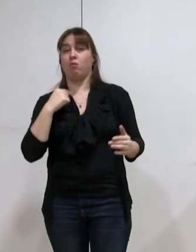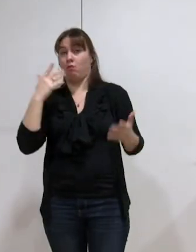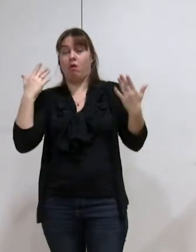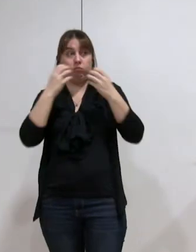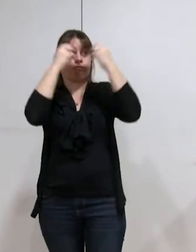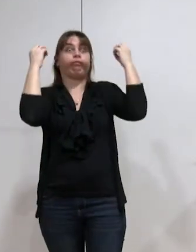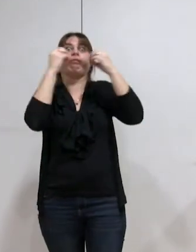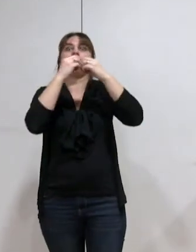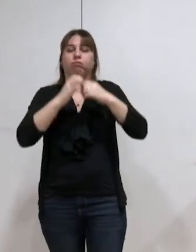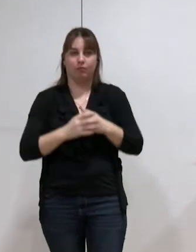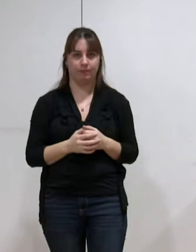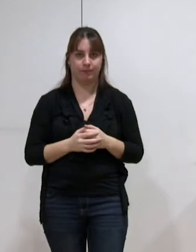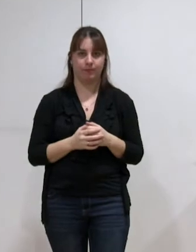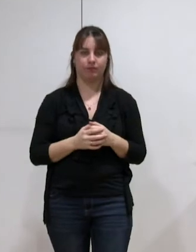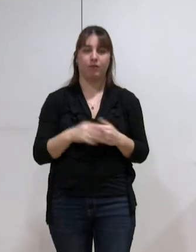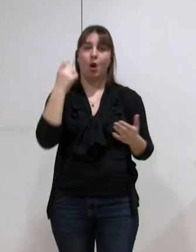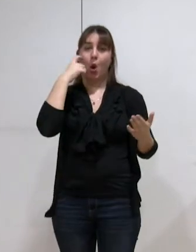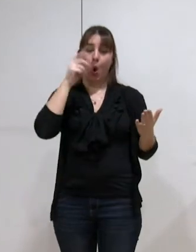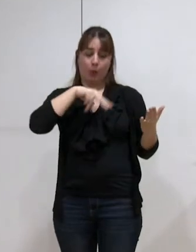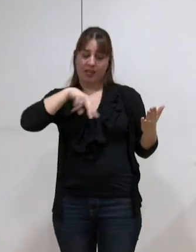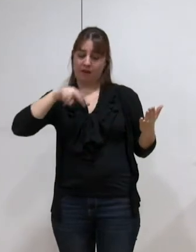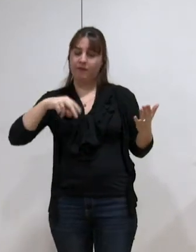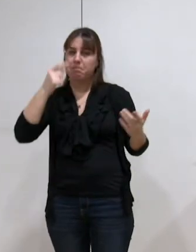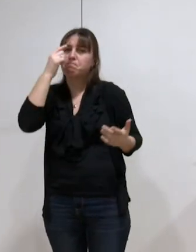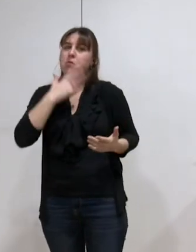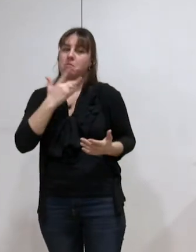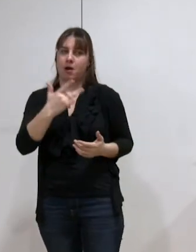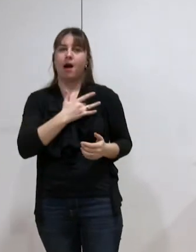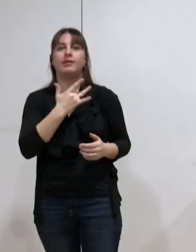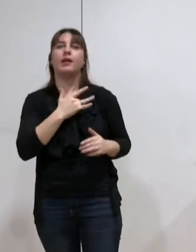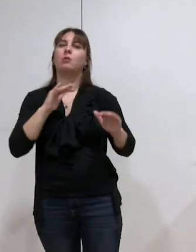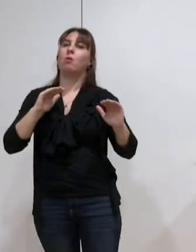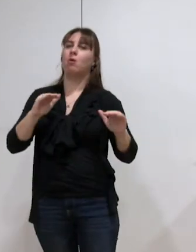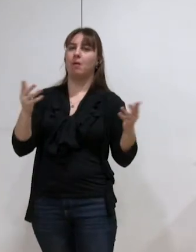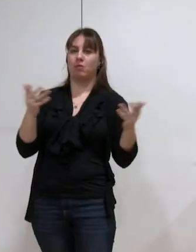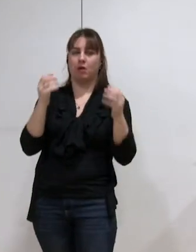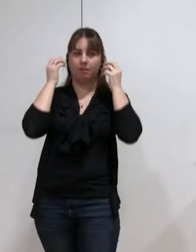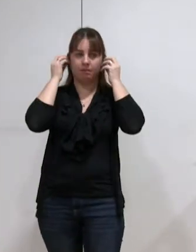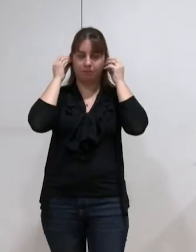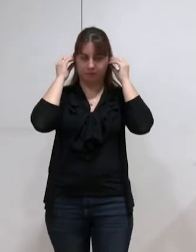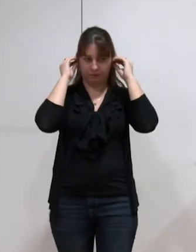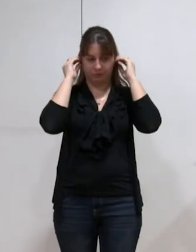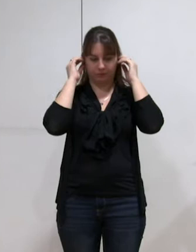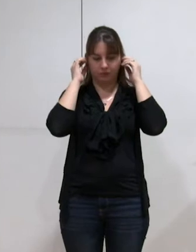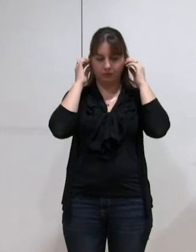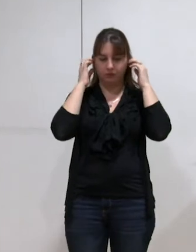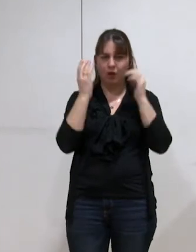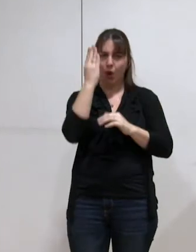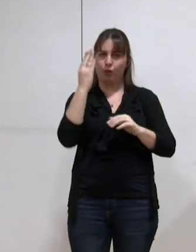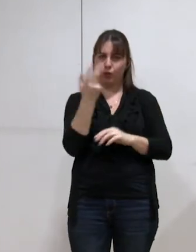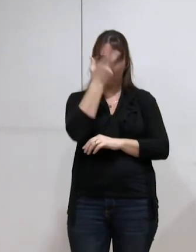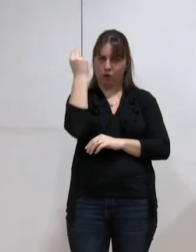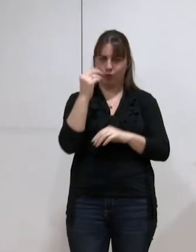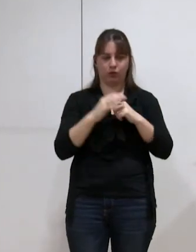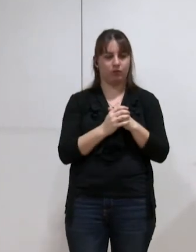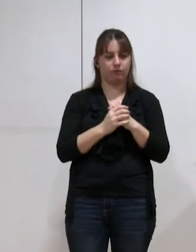le sujet. Ces observations sont selon moi très intéressantes, néanmoins, pour aider à comprendre l'écart que nous trouvons entre la valeur